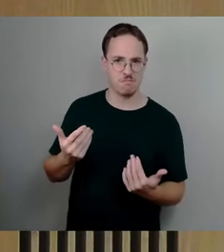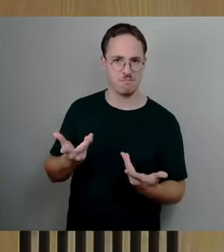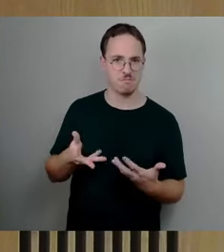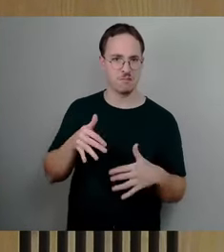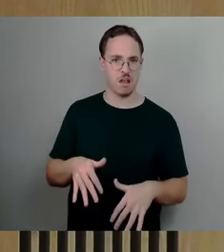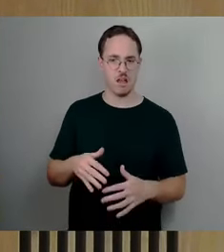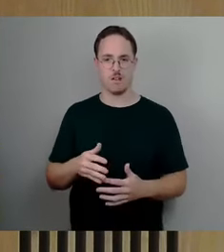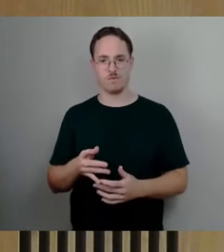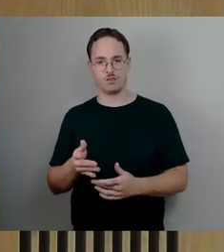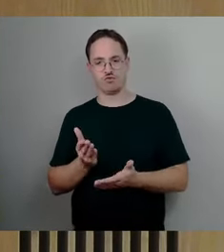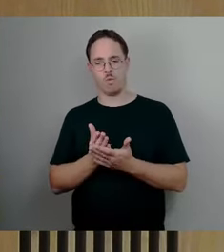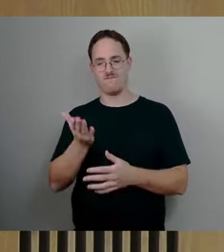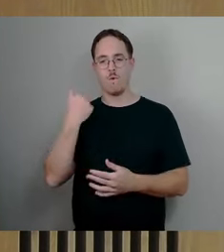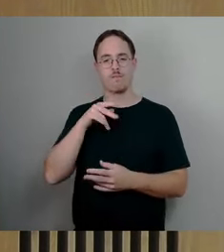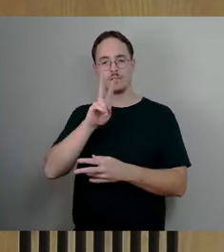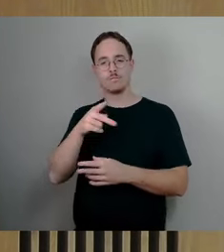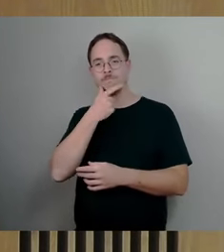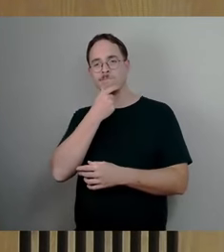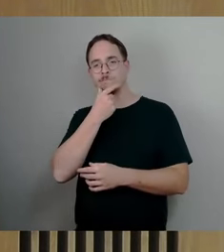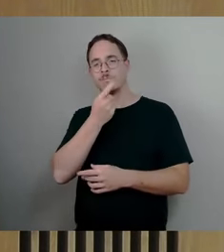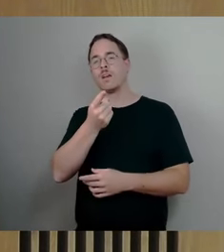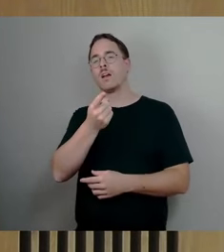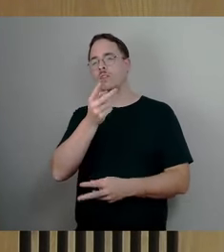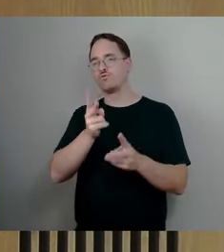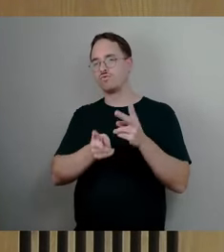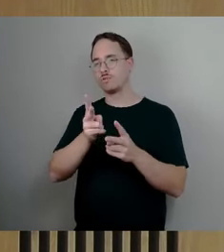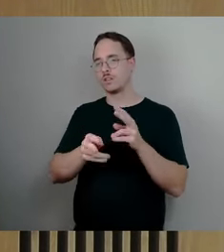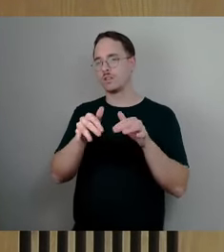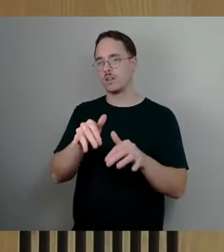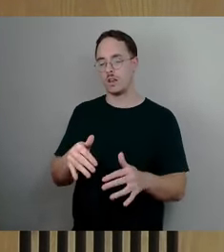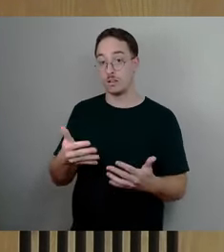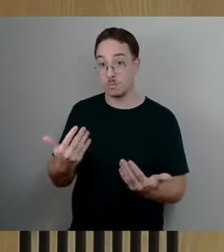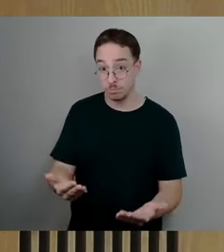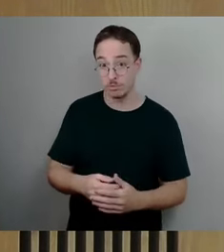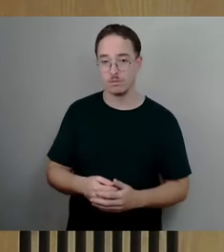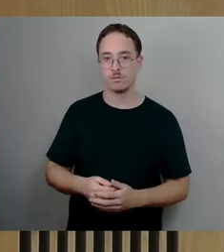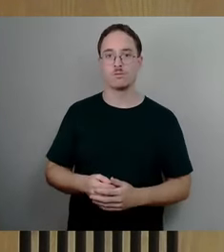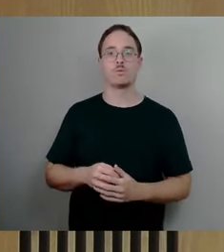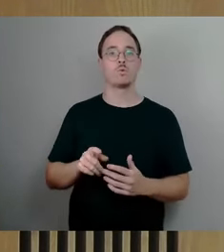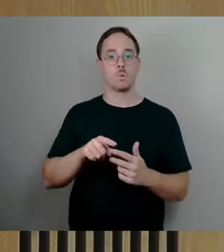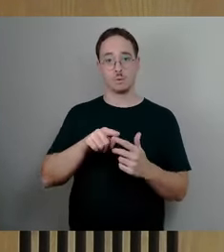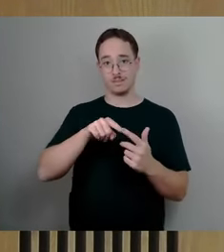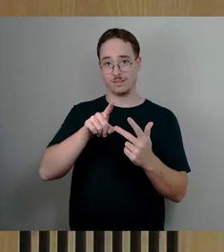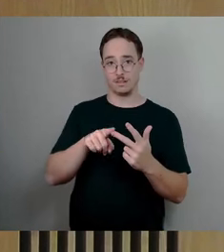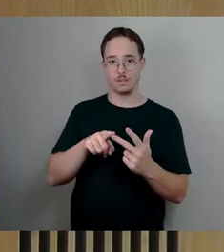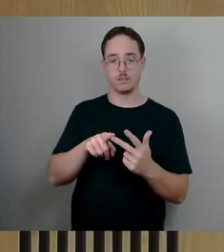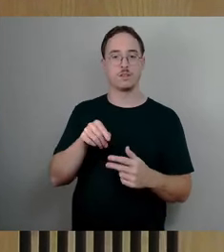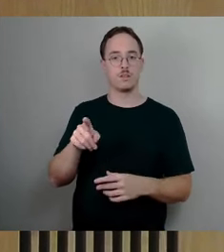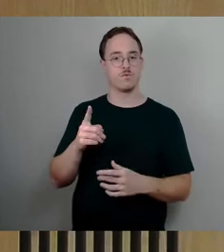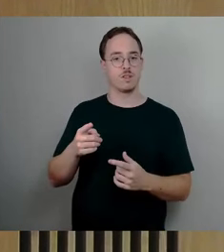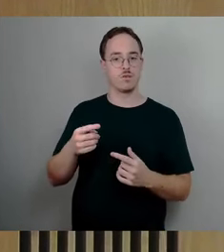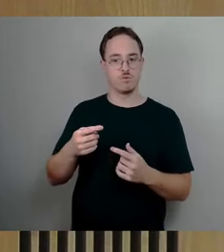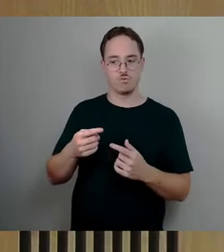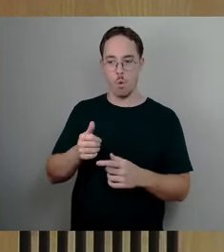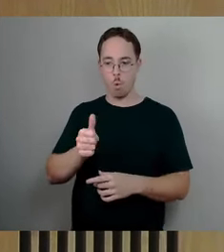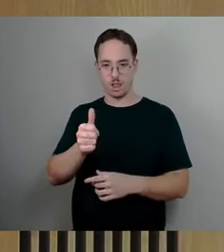geschädigt war? Und weiterhin die Frage, welche Maßnahmen leitet die Landeshauptstadt Dresden zu welchem Zeitpunkt infolge dieses Gutachtens ein, um eine fortdauernde